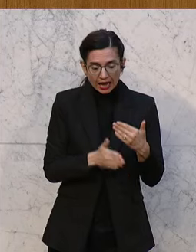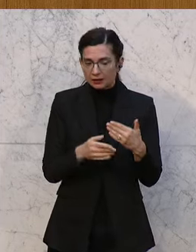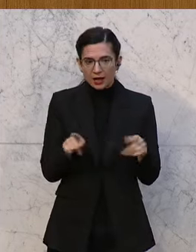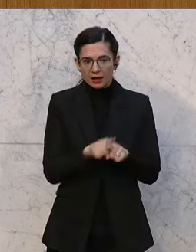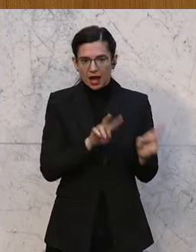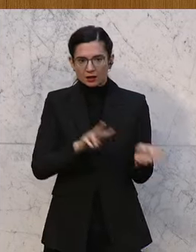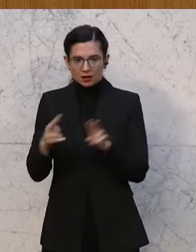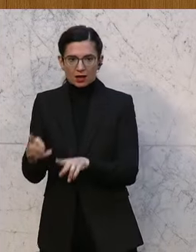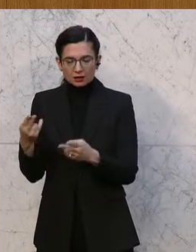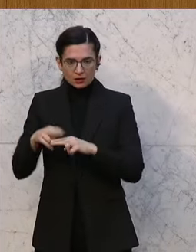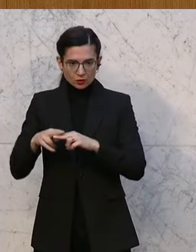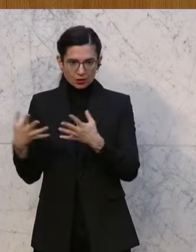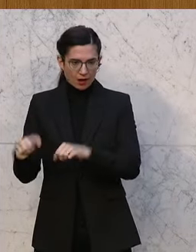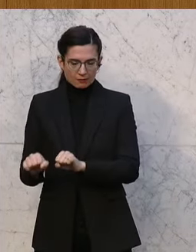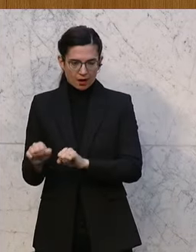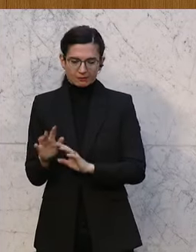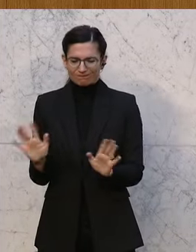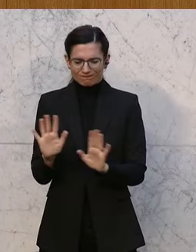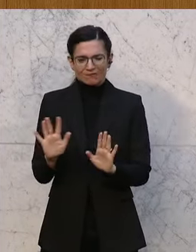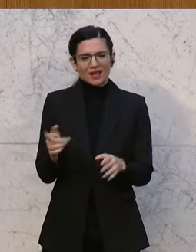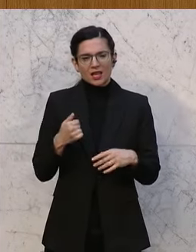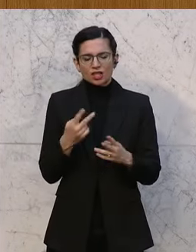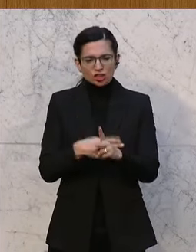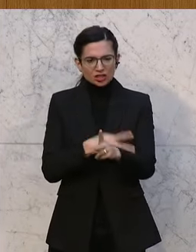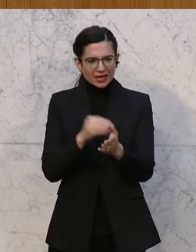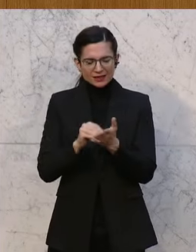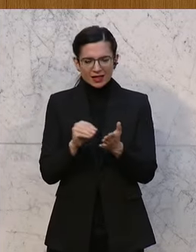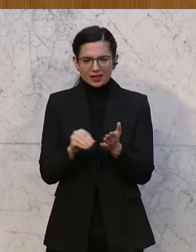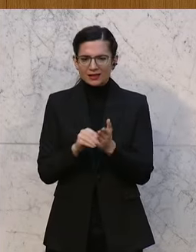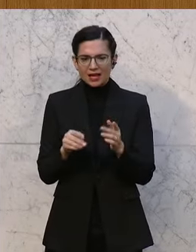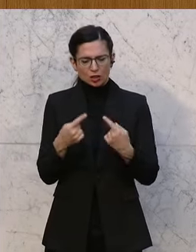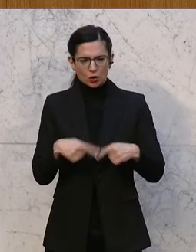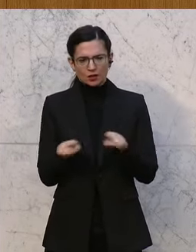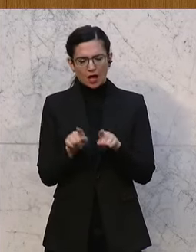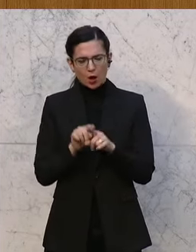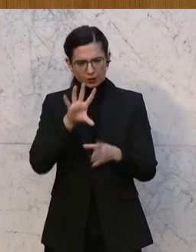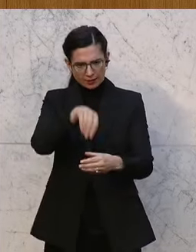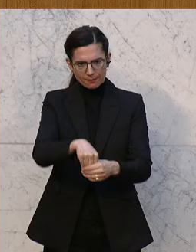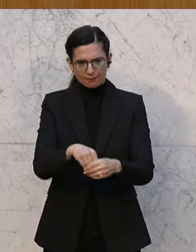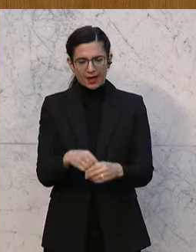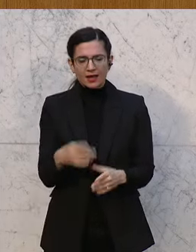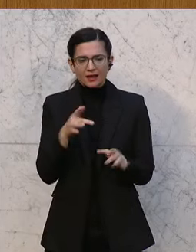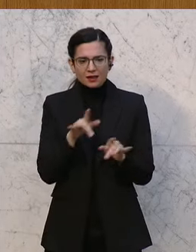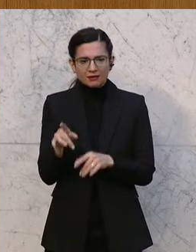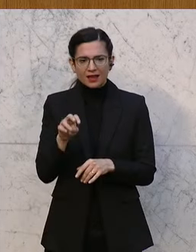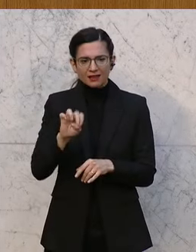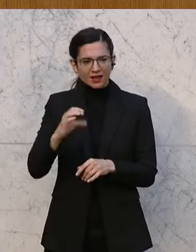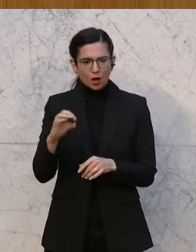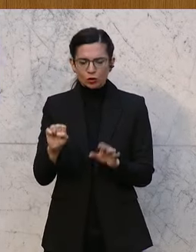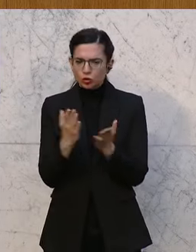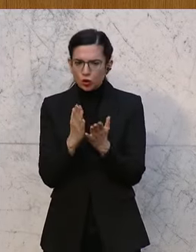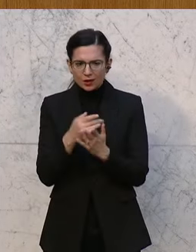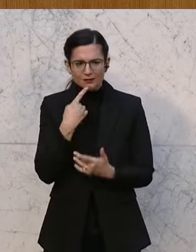ähnliches. Also man sollte hier weiterdenken, auch die Staatssekretäre mit einbeziehen, wie auch die NEOS schon richtigerweise angeregt haben.